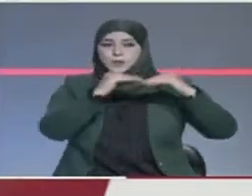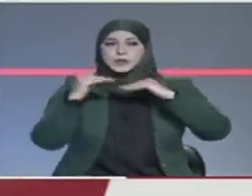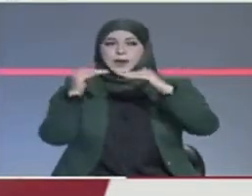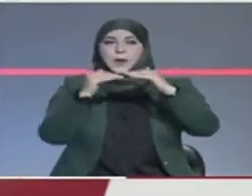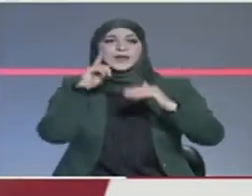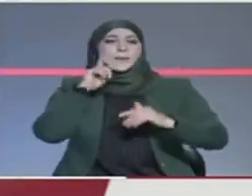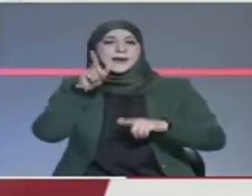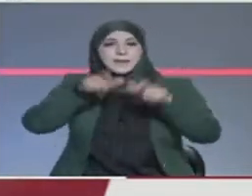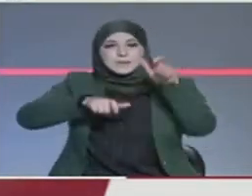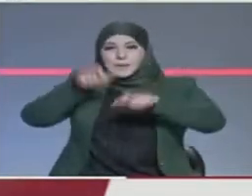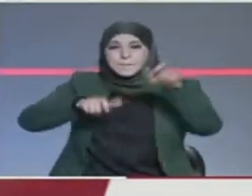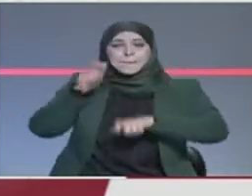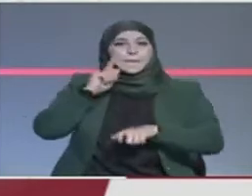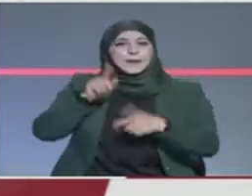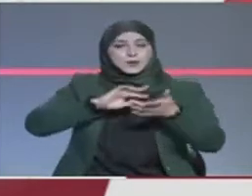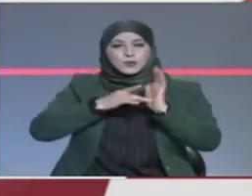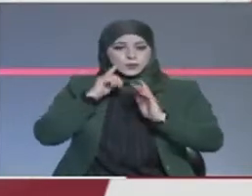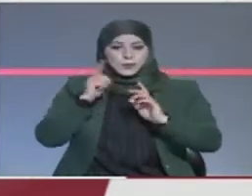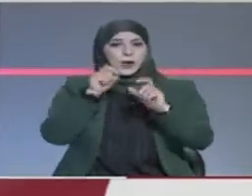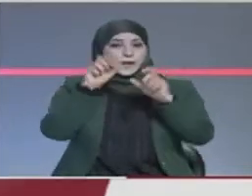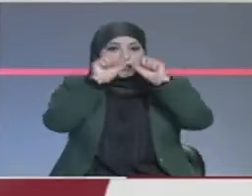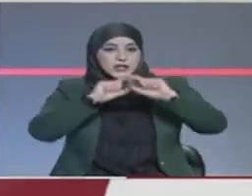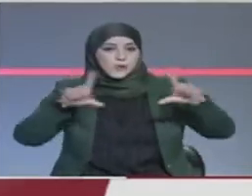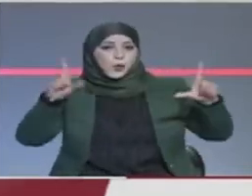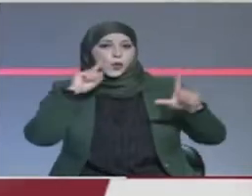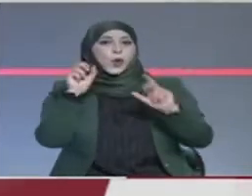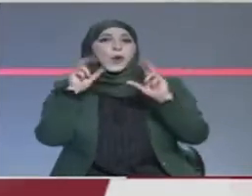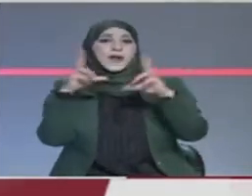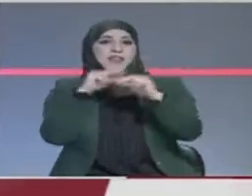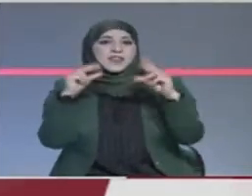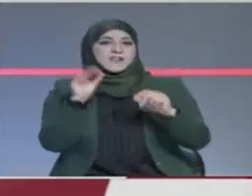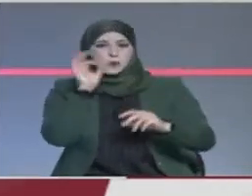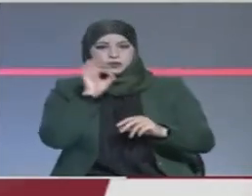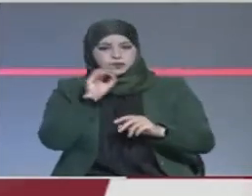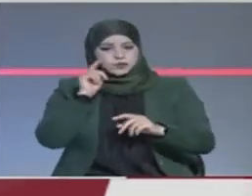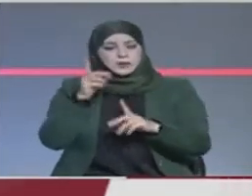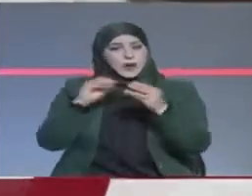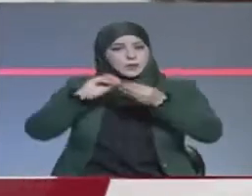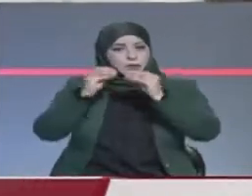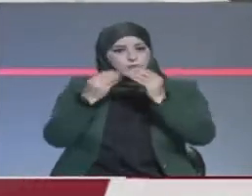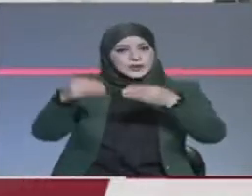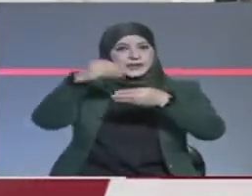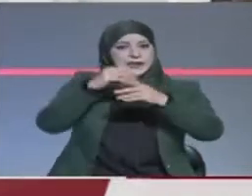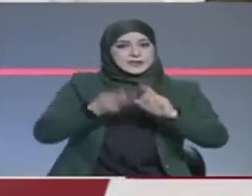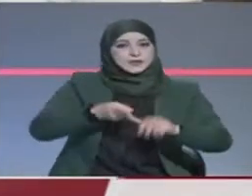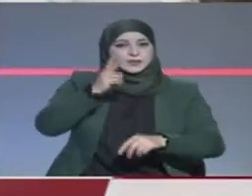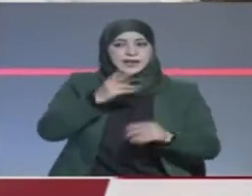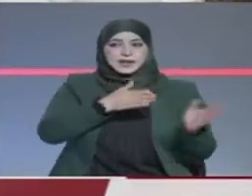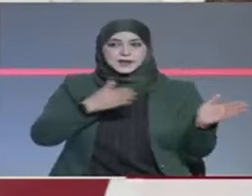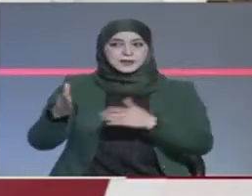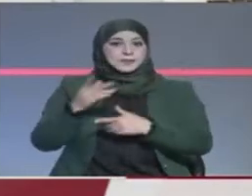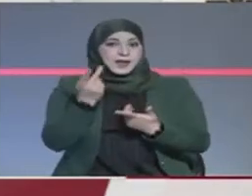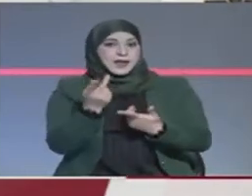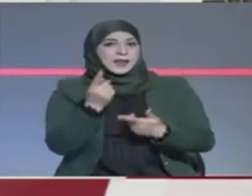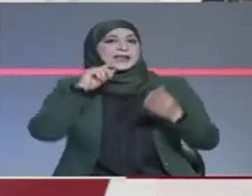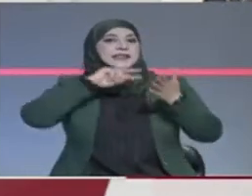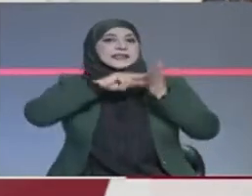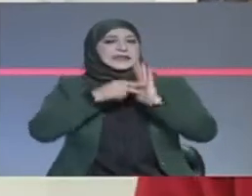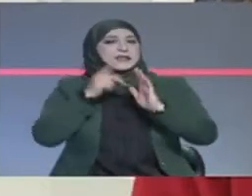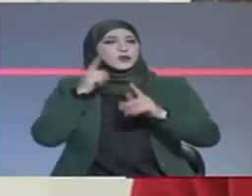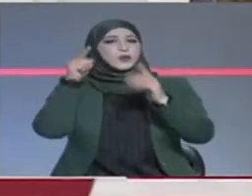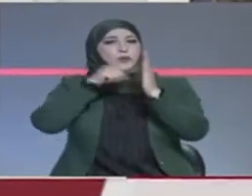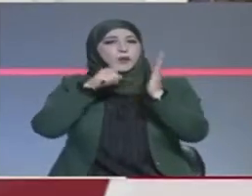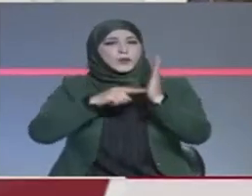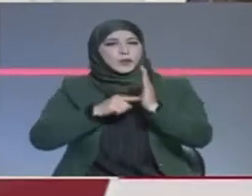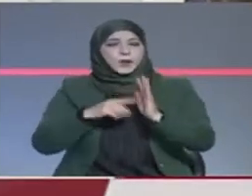وافتقاري الشفافية في وقت تعيش في تونس أزمة اقتصادية خانقة سريع عيوب شكلية وجوهرية